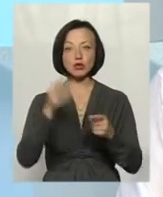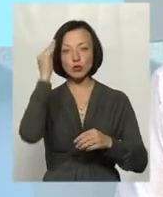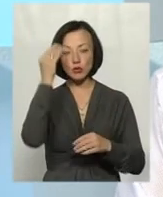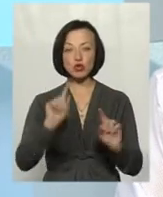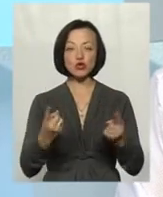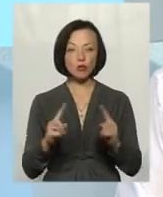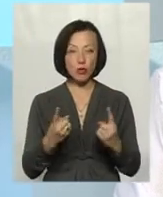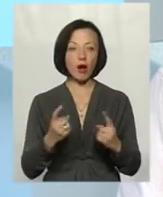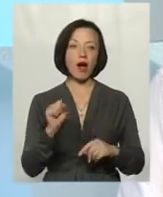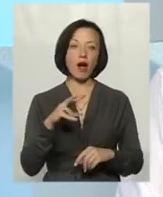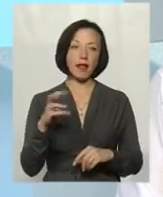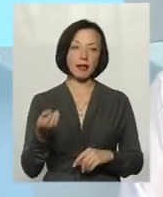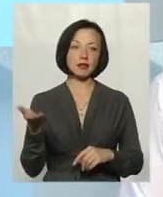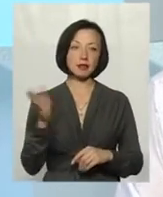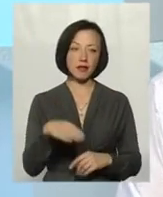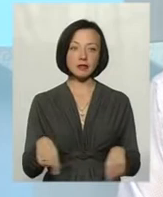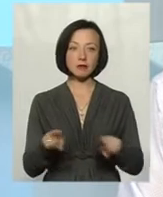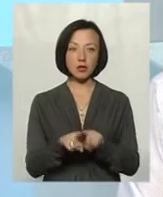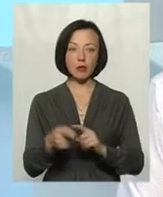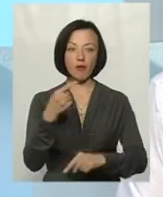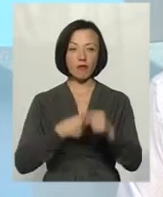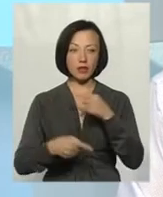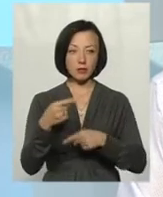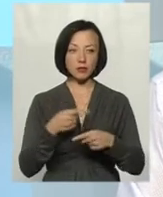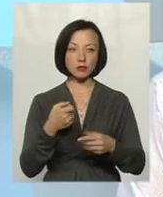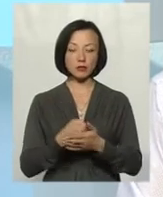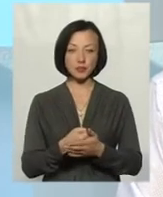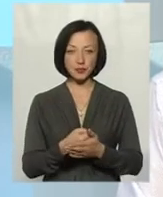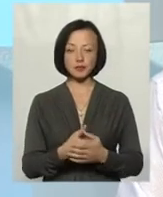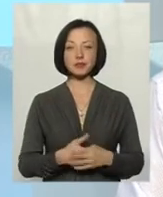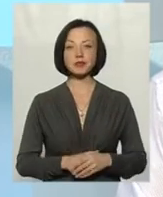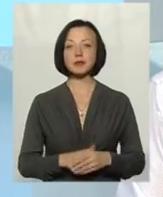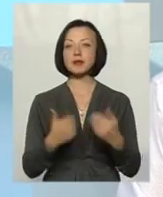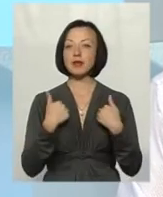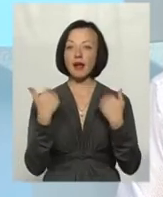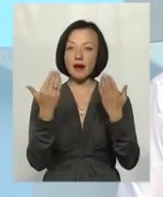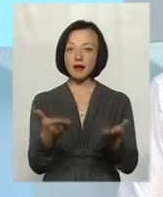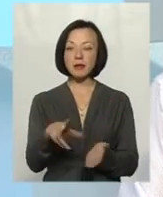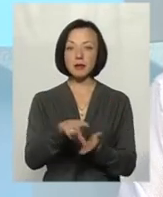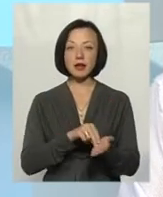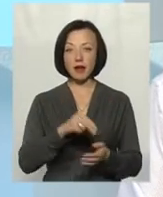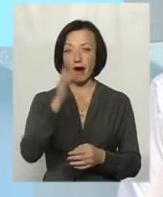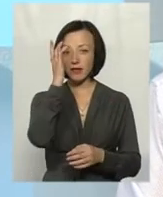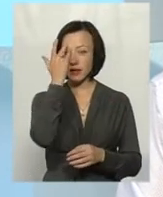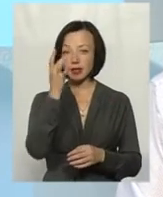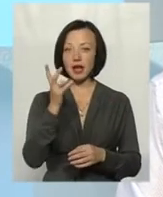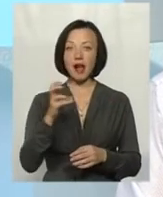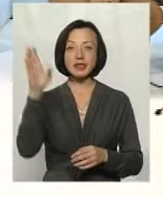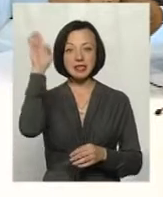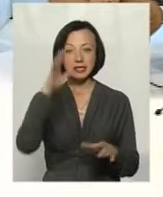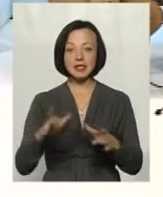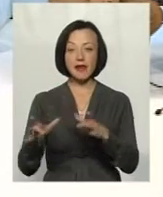чому, але давайте, все-таки, якщо повернеться... Я наводив приклад, в Індії відновили ставки,